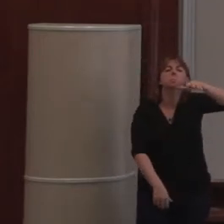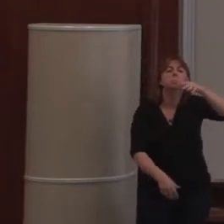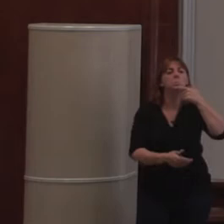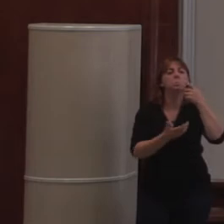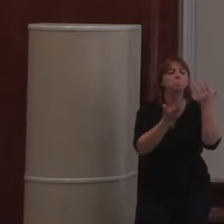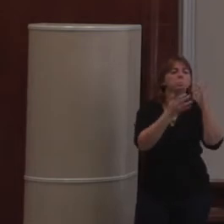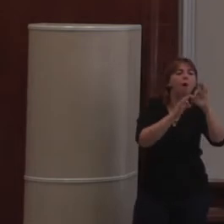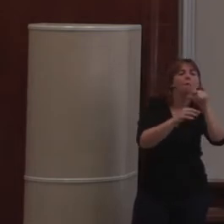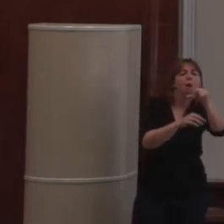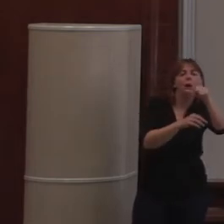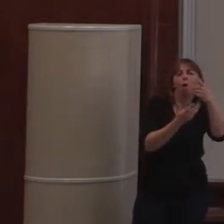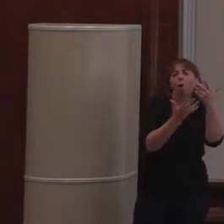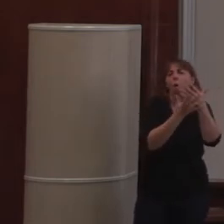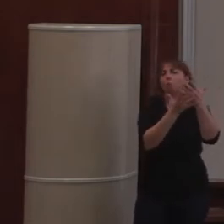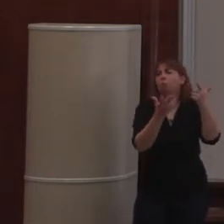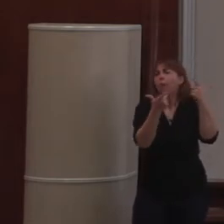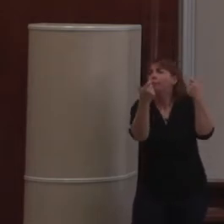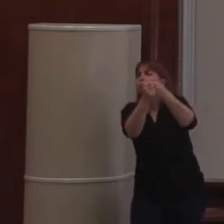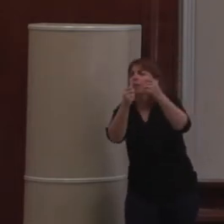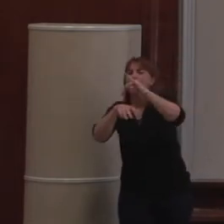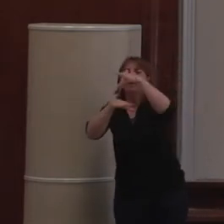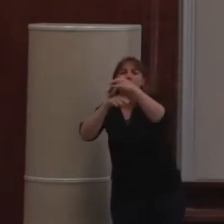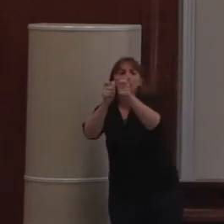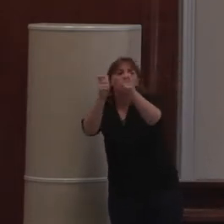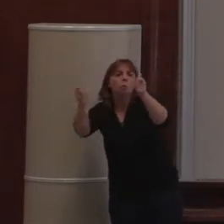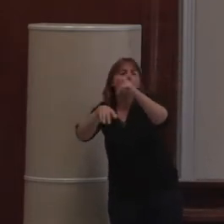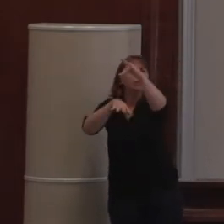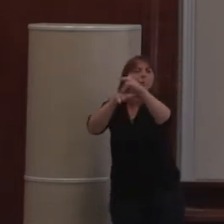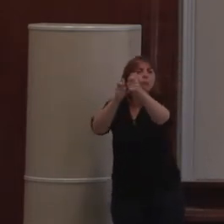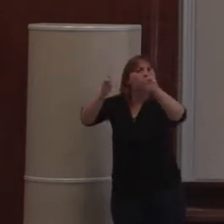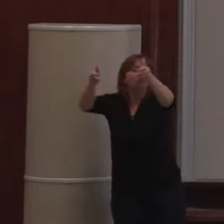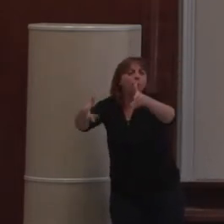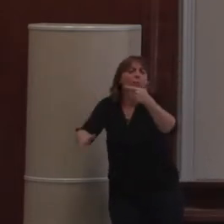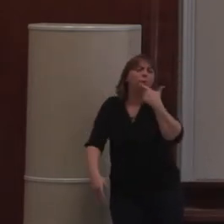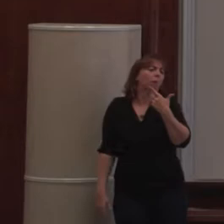gros sites d'entreprise, des gros sites institutionnels. Il n'a pas la carrure pour ça.